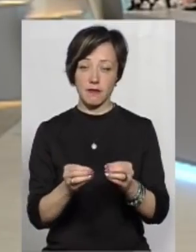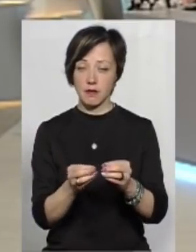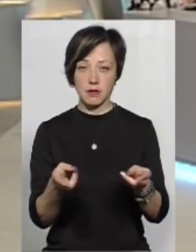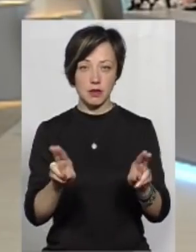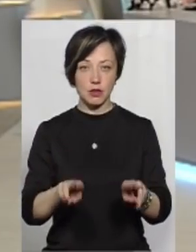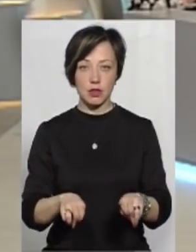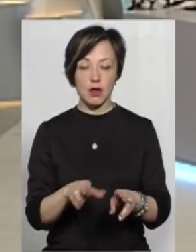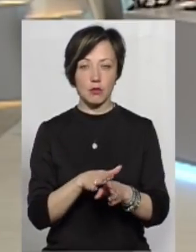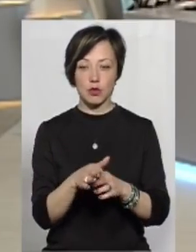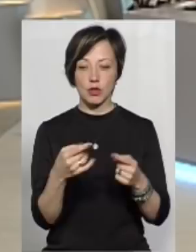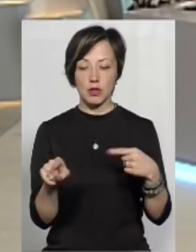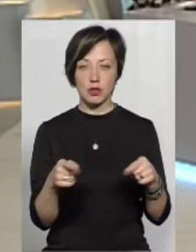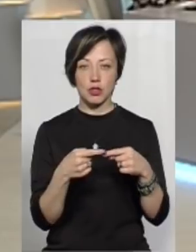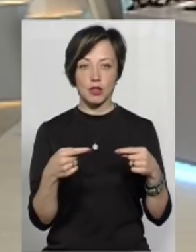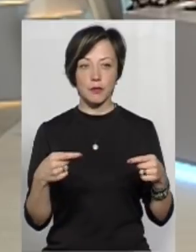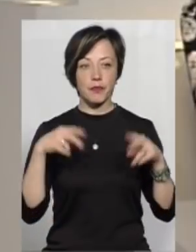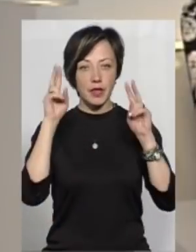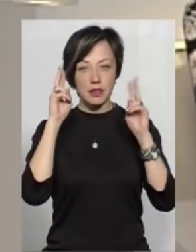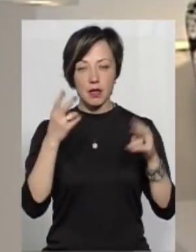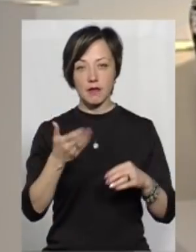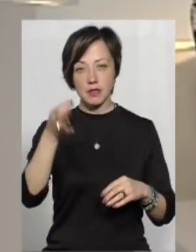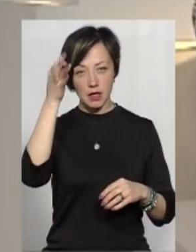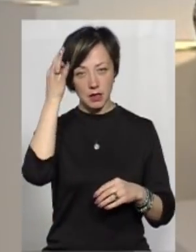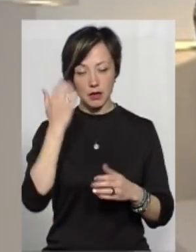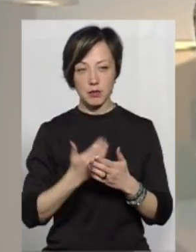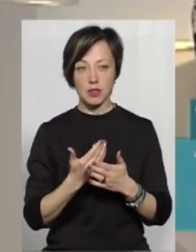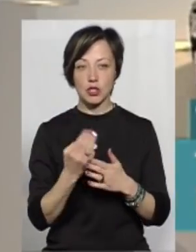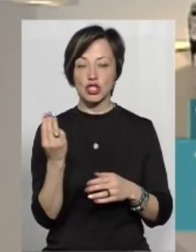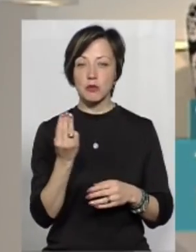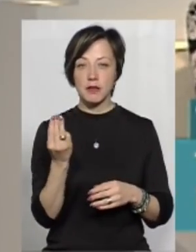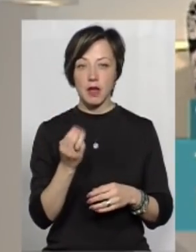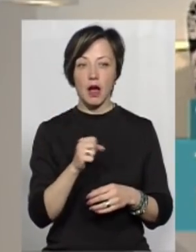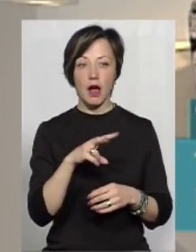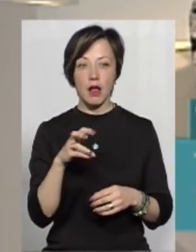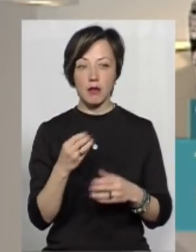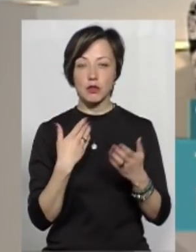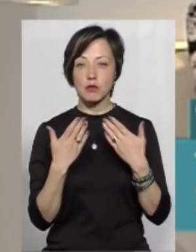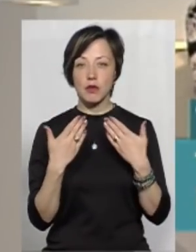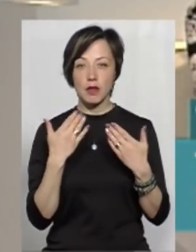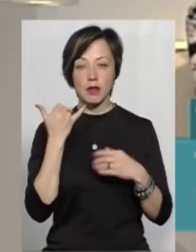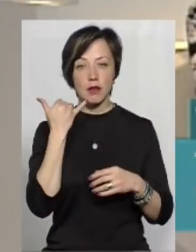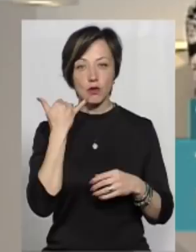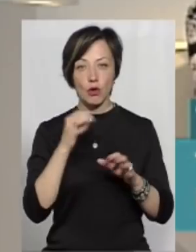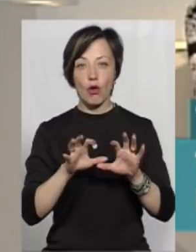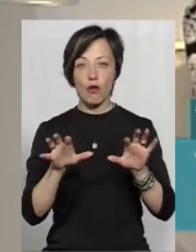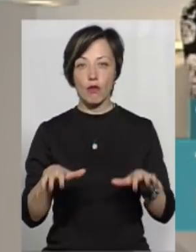Тому це абсолютно різні речі. Не знала, що ви згадаєте, ну, за приклад, наведете Шепетівський, але ми якраз поспілкувалися телефоном з головою Шепетівської